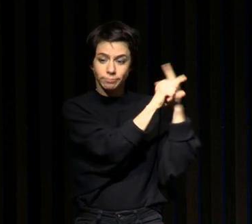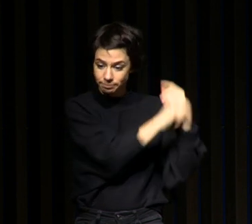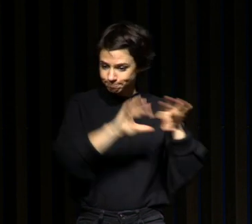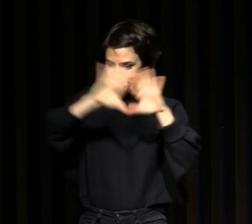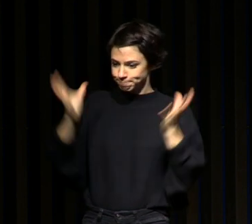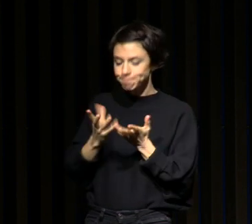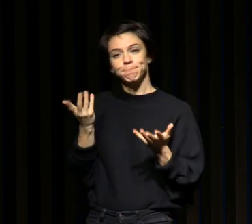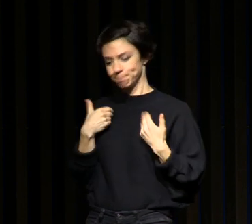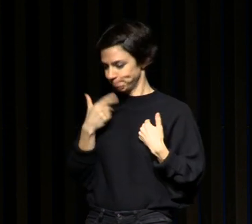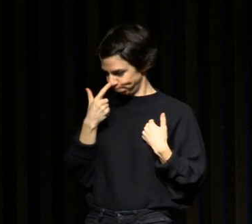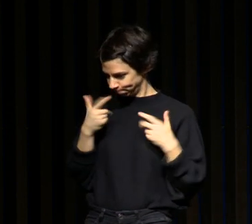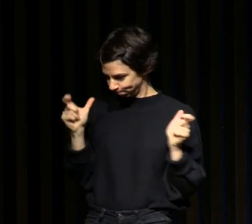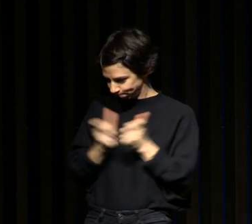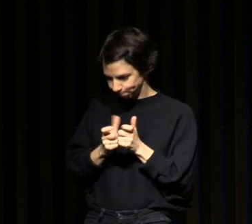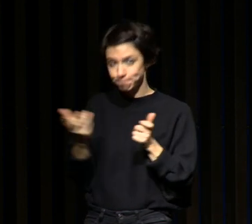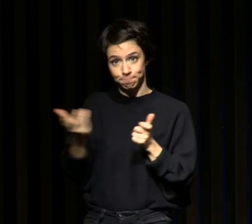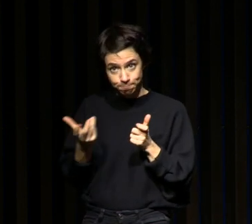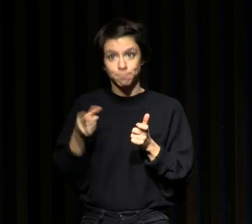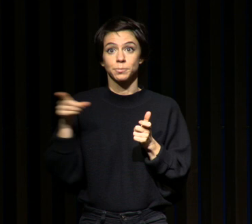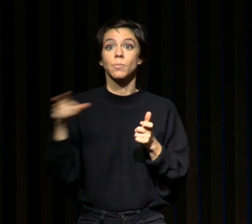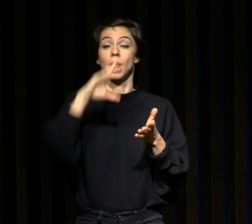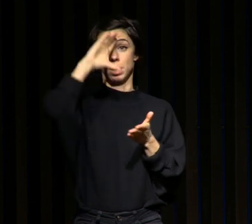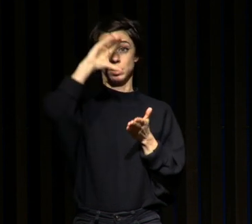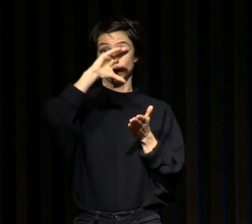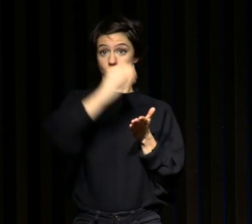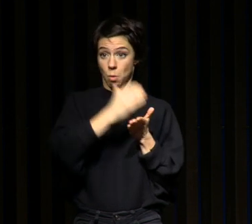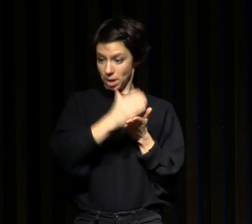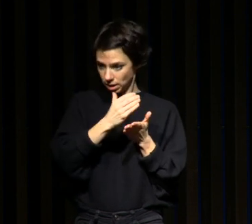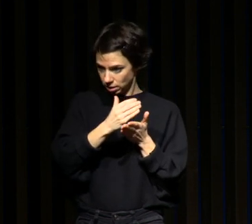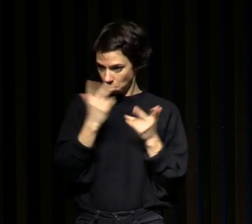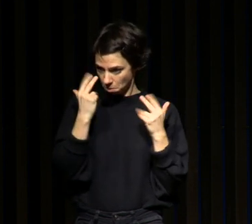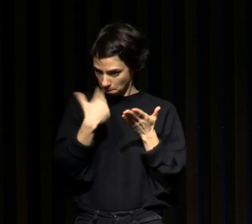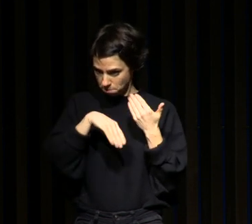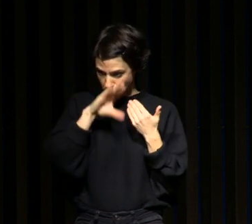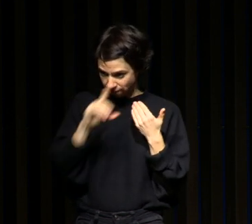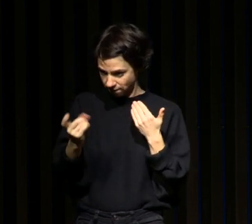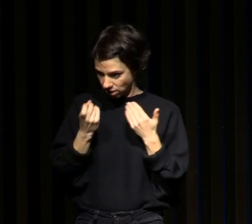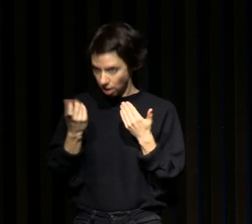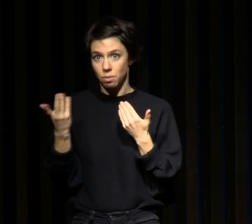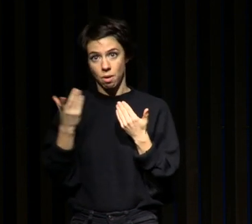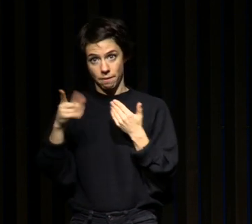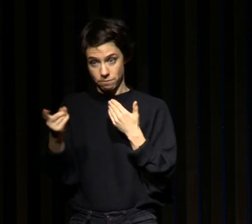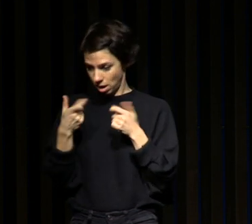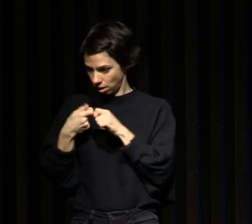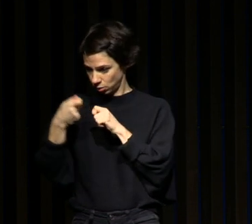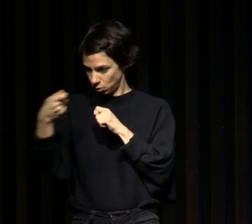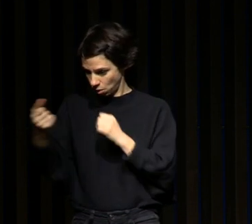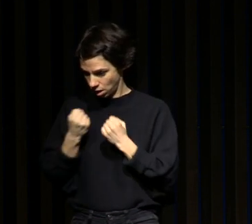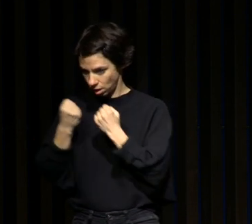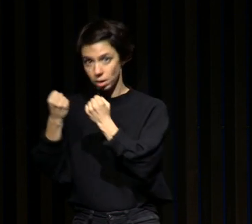directement en relation avec le durée de conduite et que donc il y avait bien un principe où les gens, en fait,